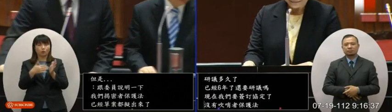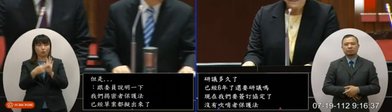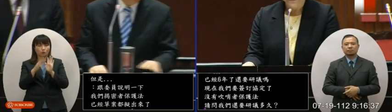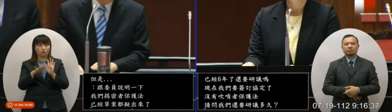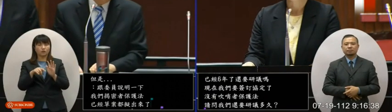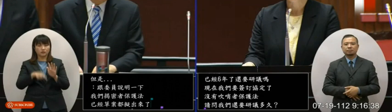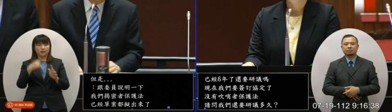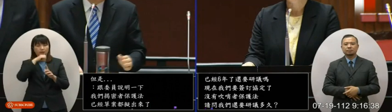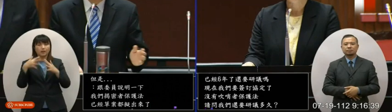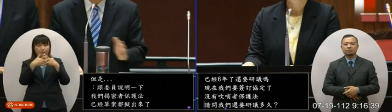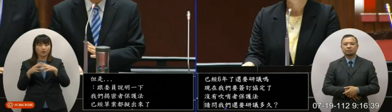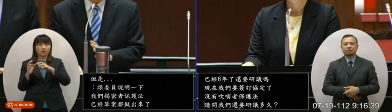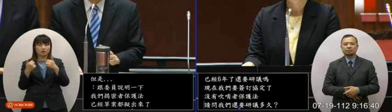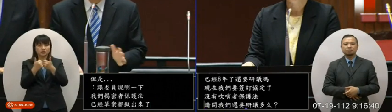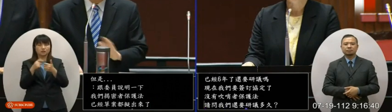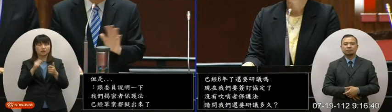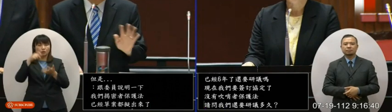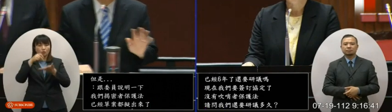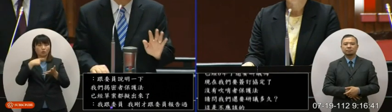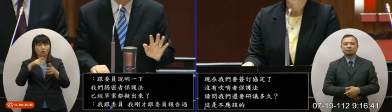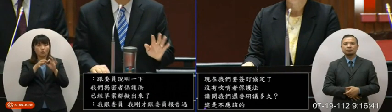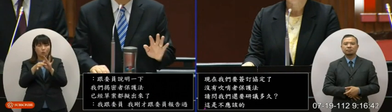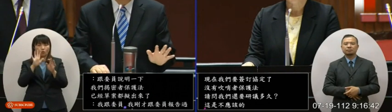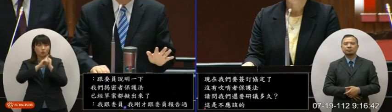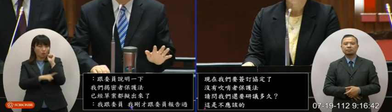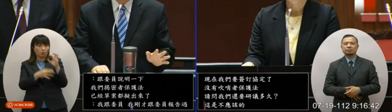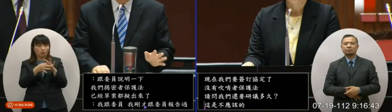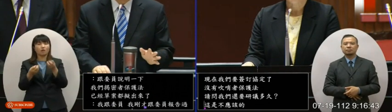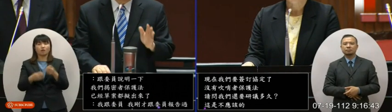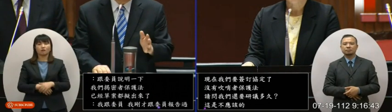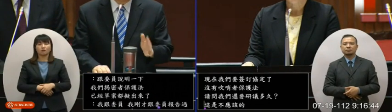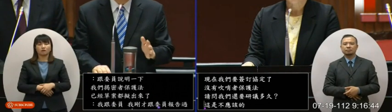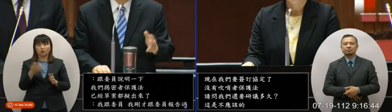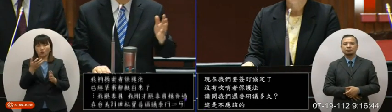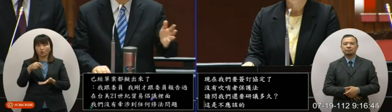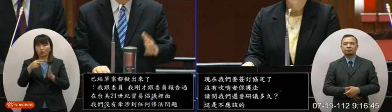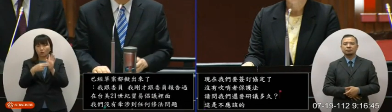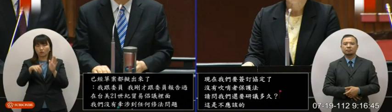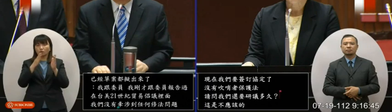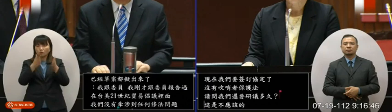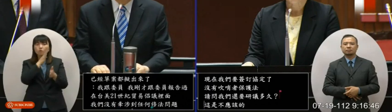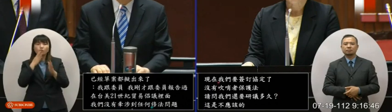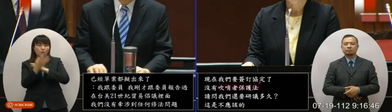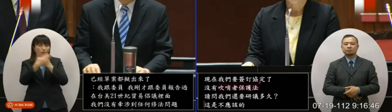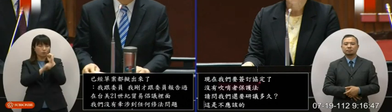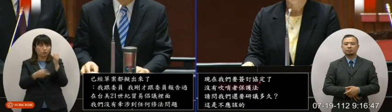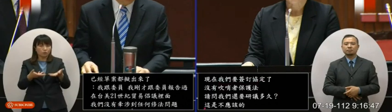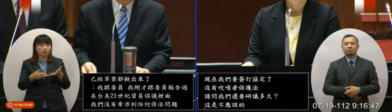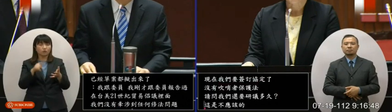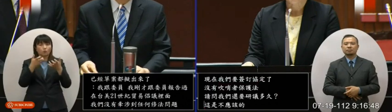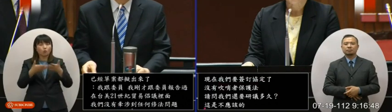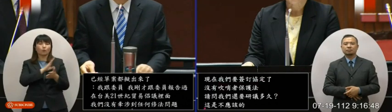告过在这个台美二十一世纪贸易倡议里面我们没有牵涉到任何修法的问题所以呢你刚才讲的这个监密者保护法的这个部分